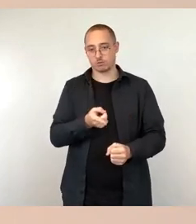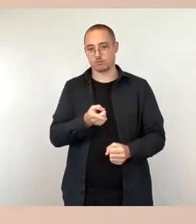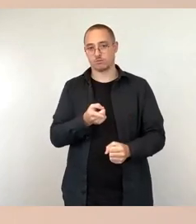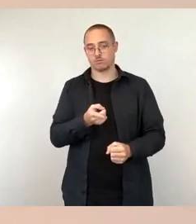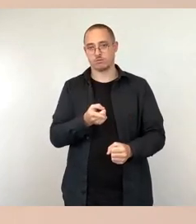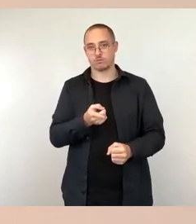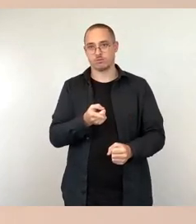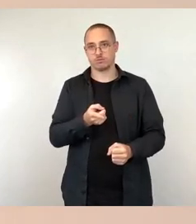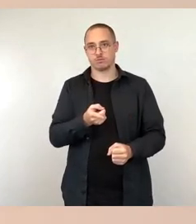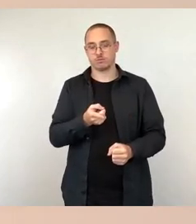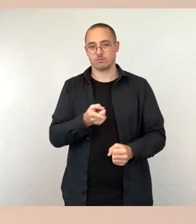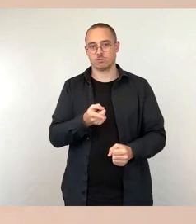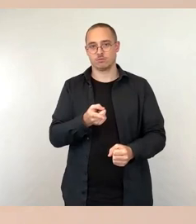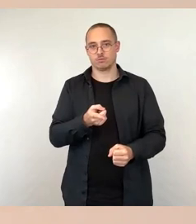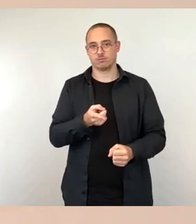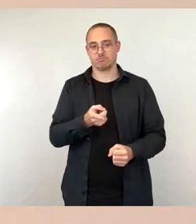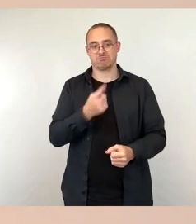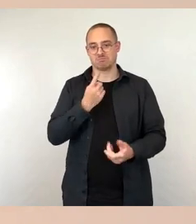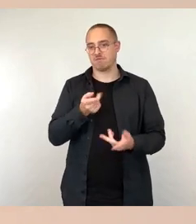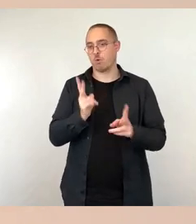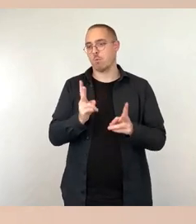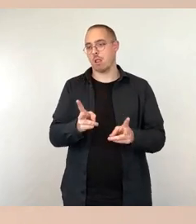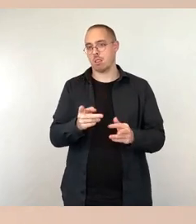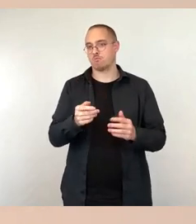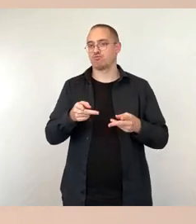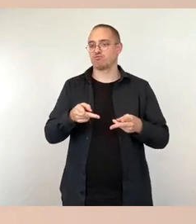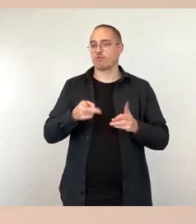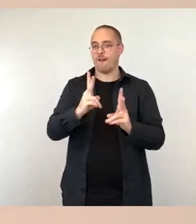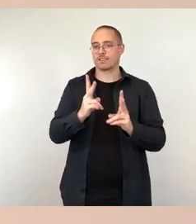die klassische Straßenunterhaltung,